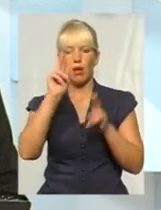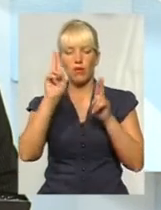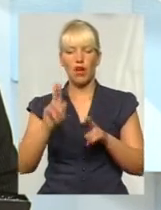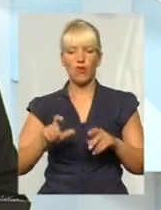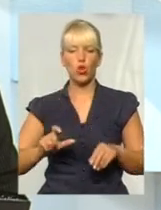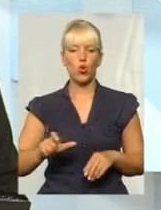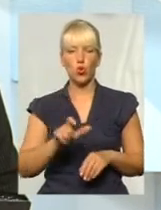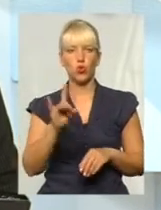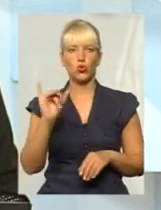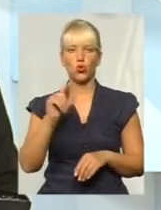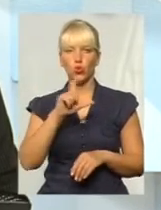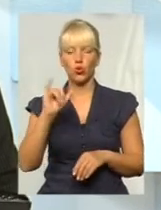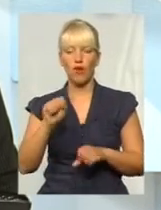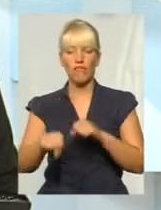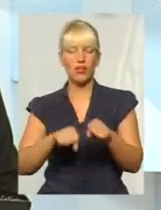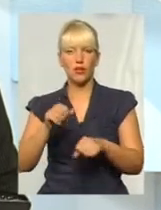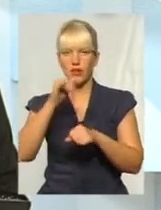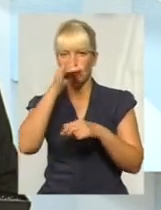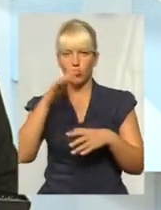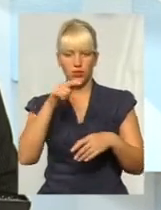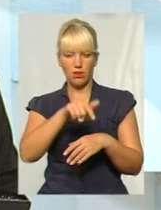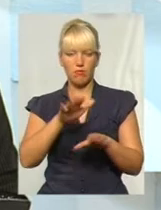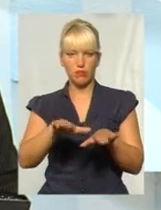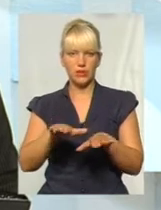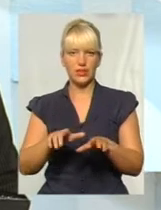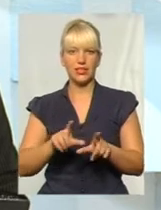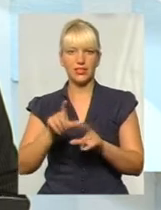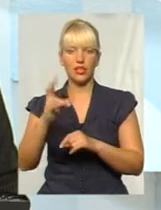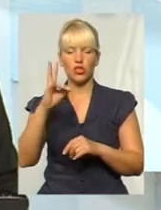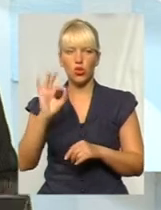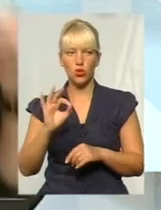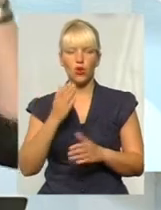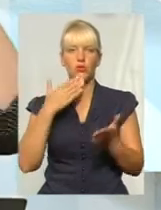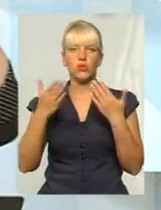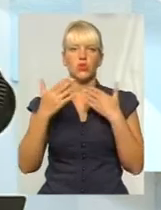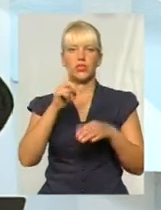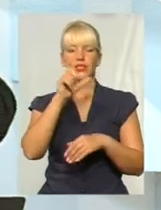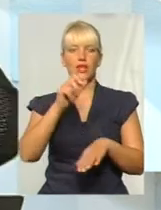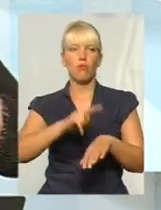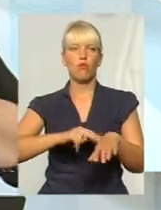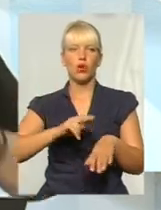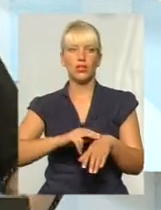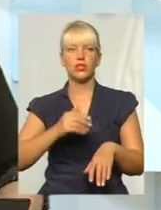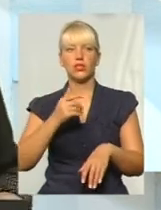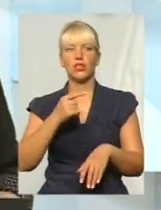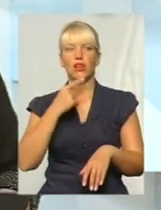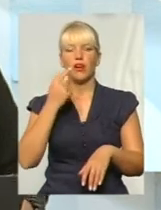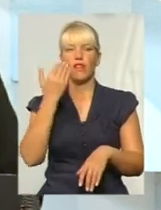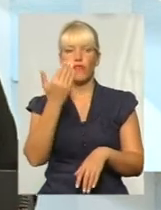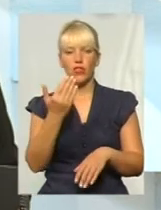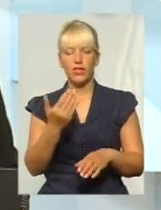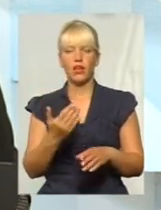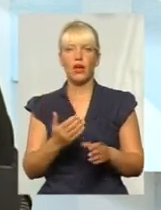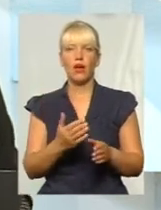велосипедист не має там їхати. Але в неформальній обстановці, спілкуючись з поліцейськими, вони порадили не